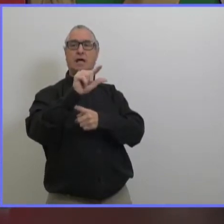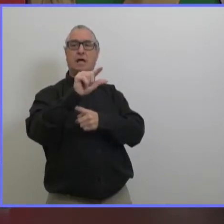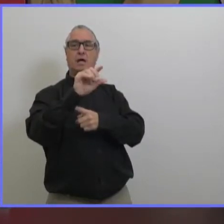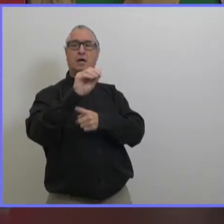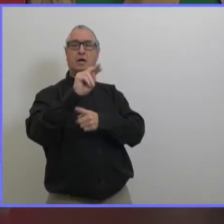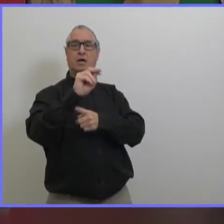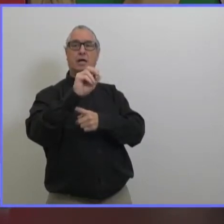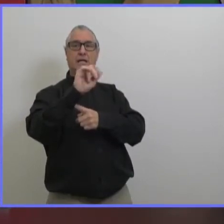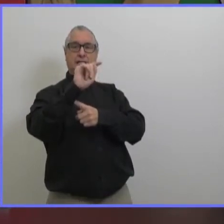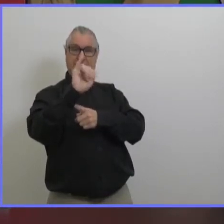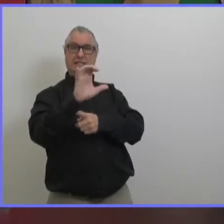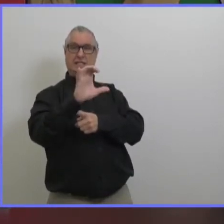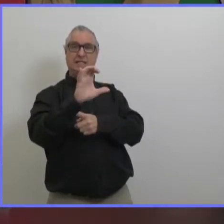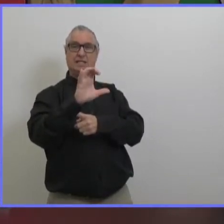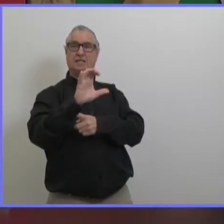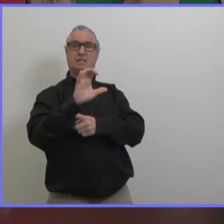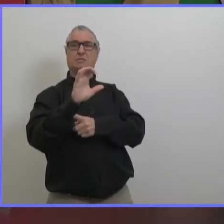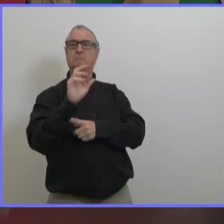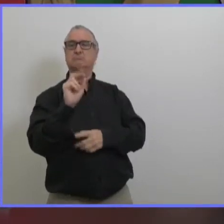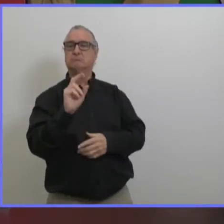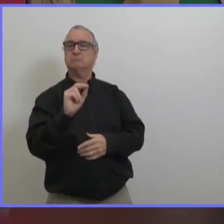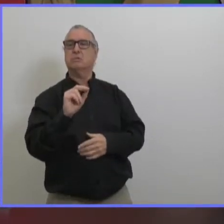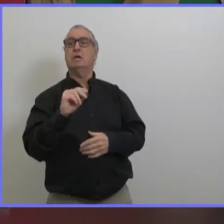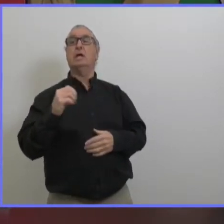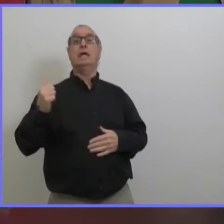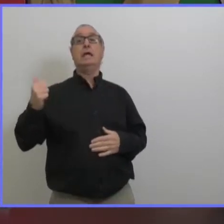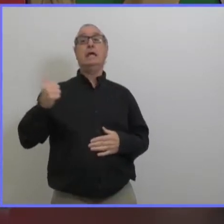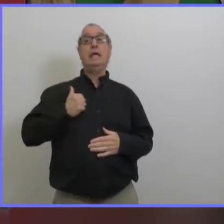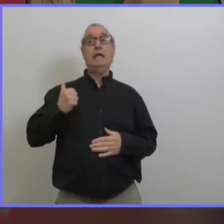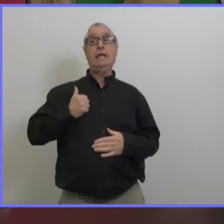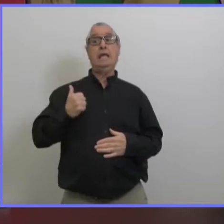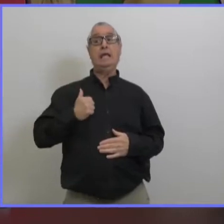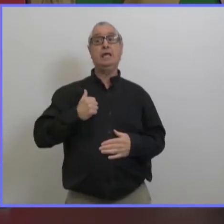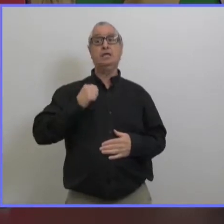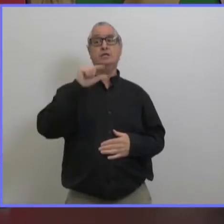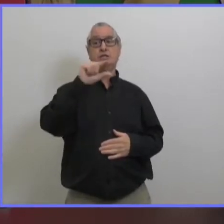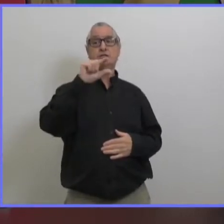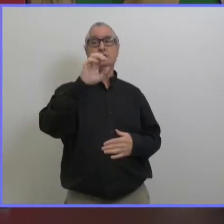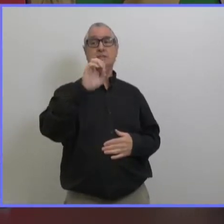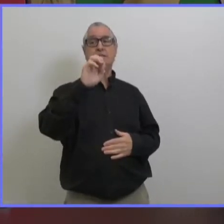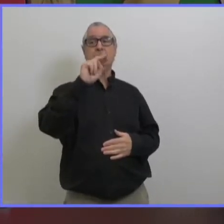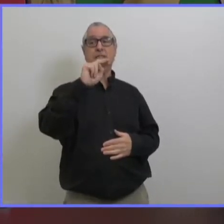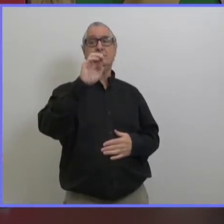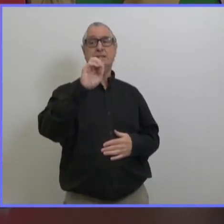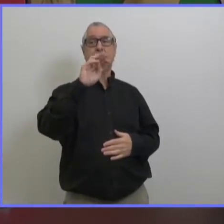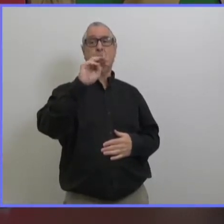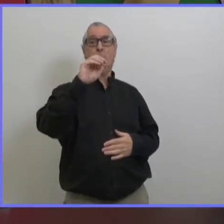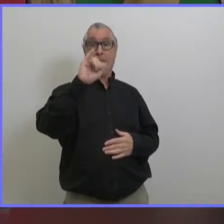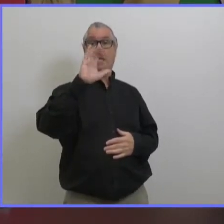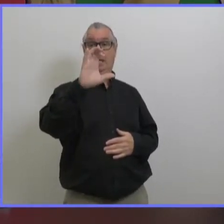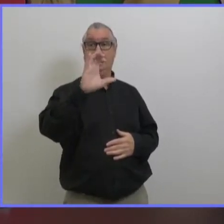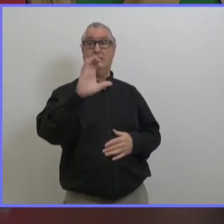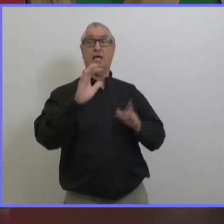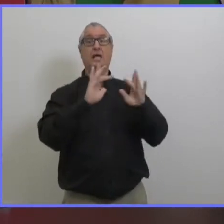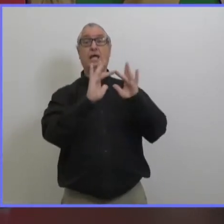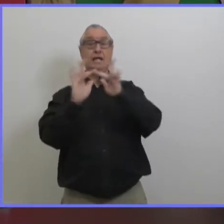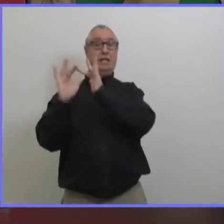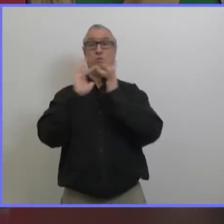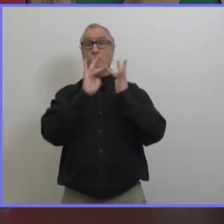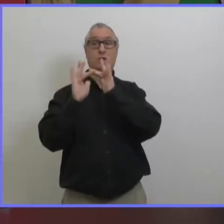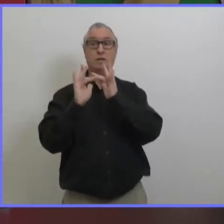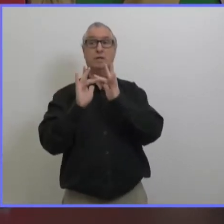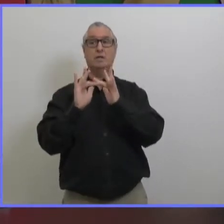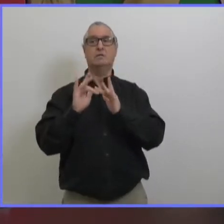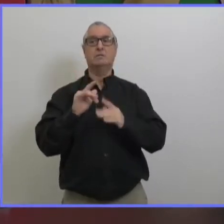c'est pour la surveillance qu'on fait le séquençage et le réseau de séquençage de la copie 19 au canada